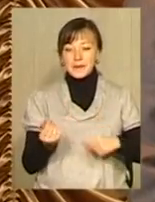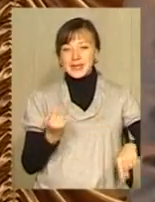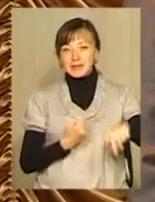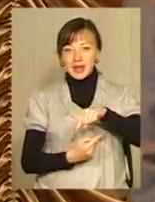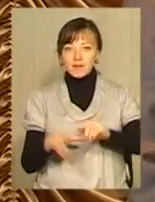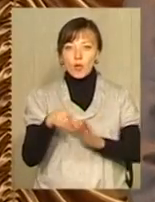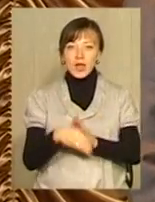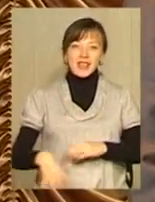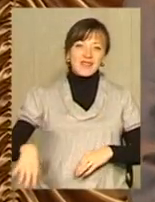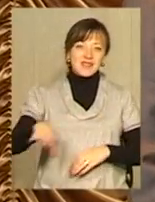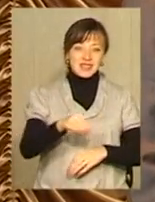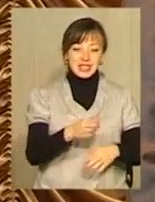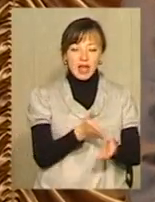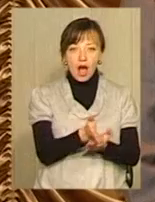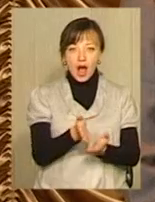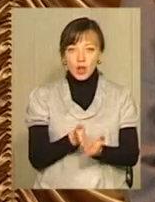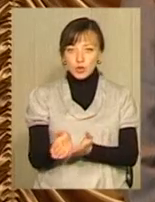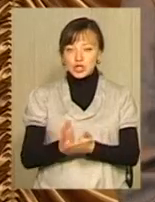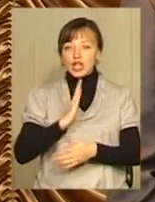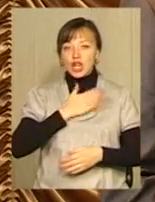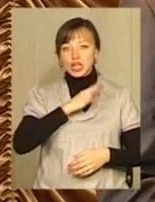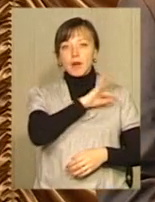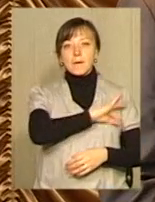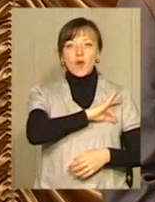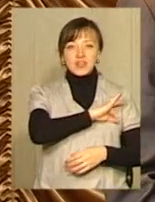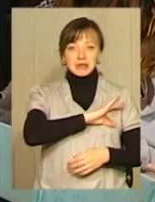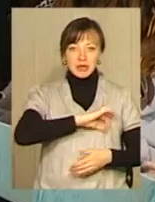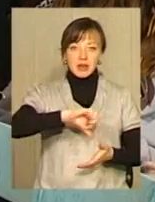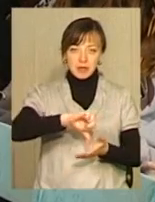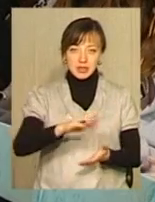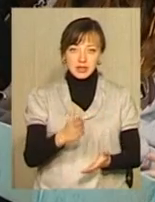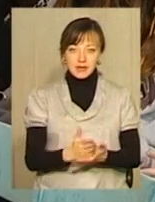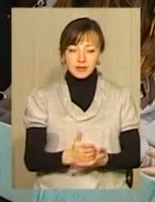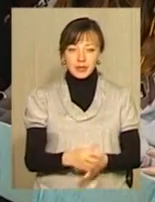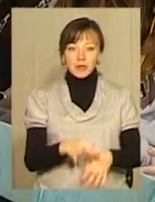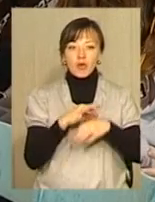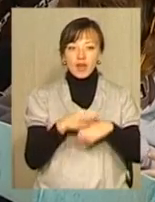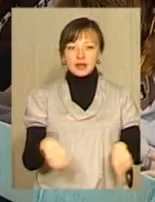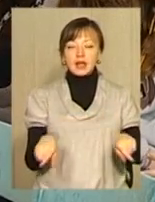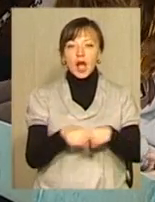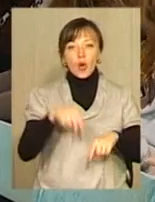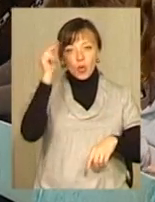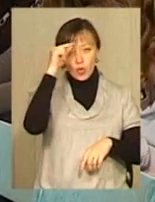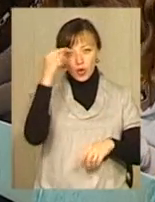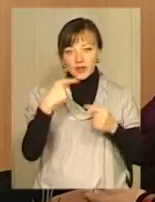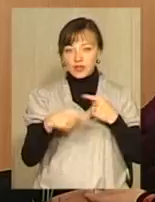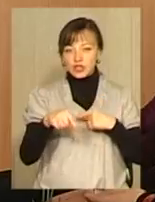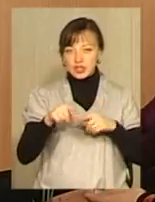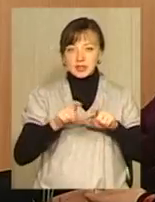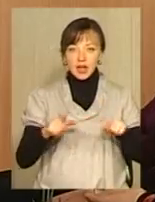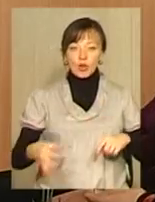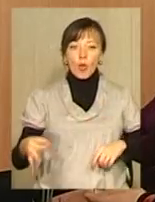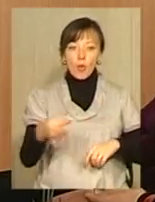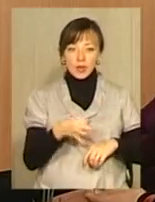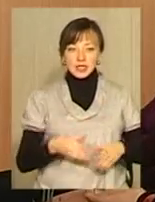галузі. І наша профспілка теж представлена. Проведення таких профспілкових уроків в інших навчальних закладах